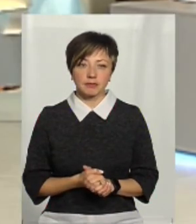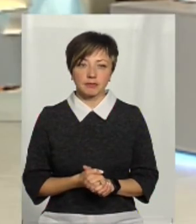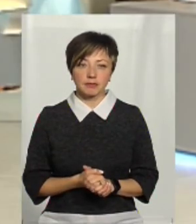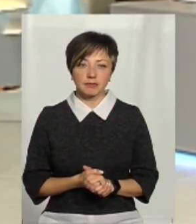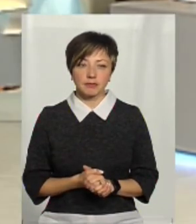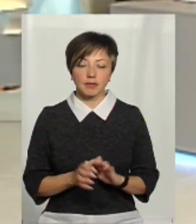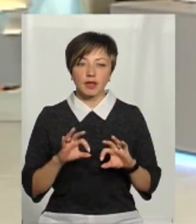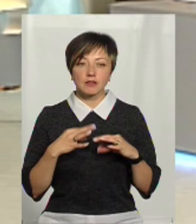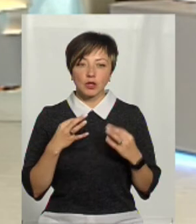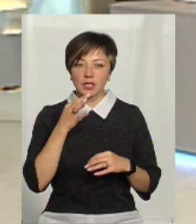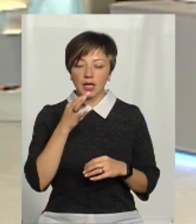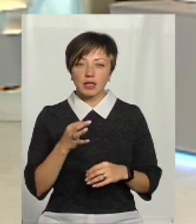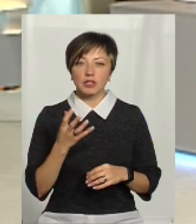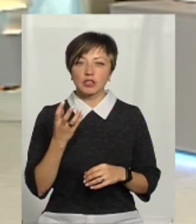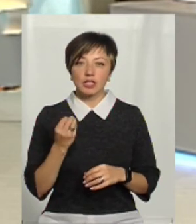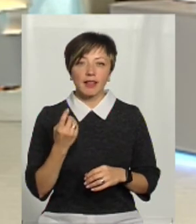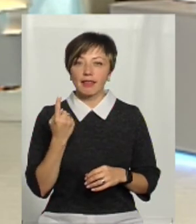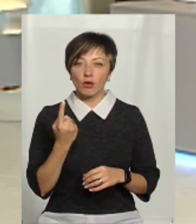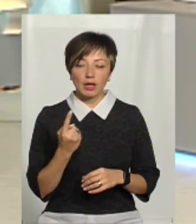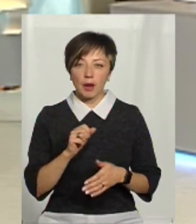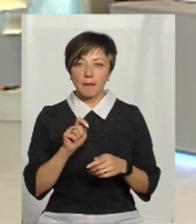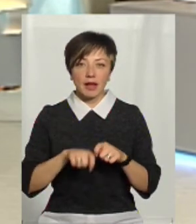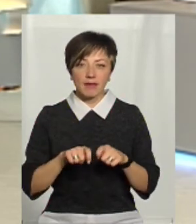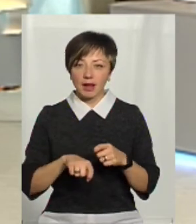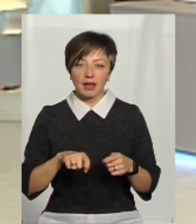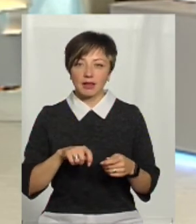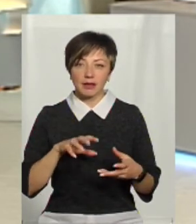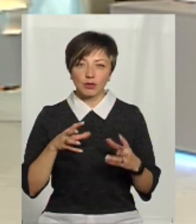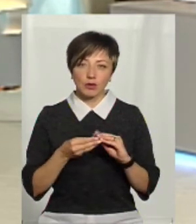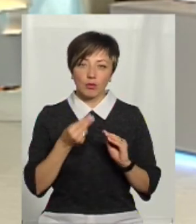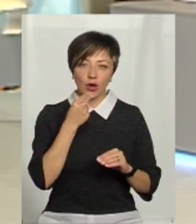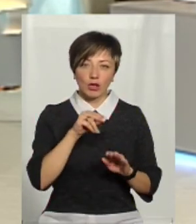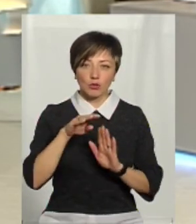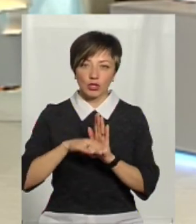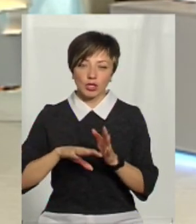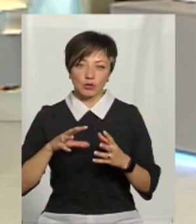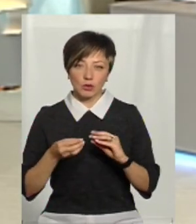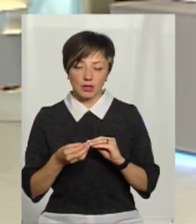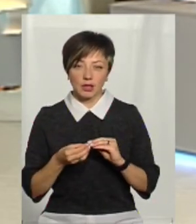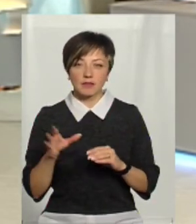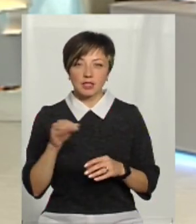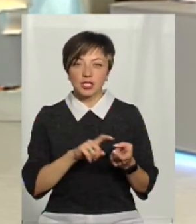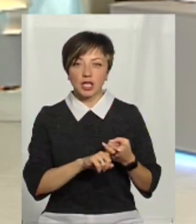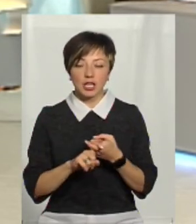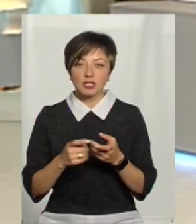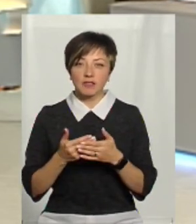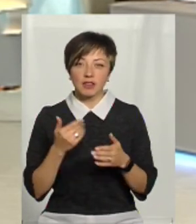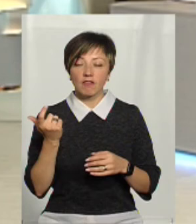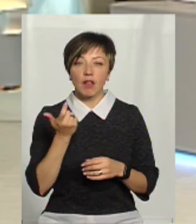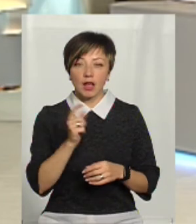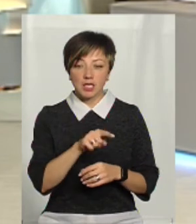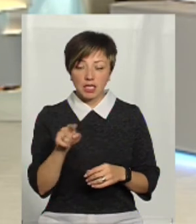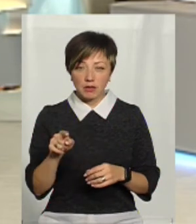Дозвольте мені сказати що не одна перевірка не призвела до того що покращились чи погіршились результати Все залежить від тих